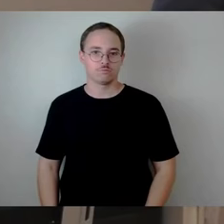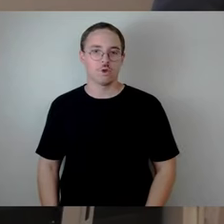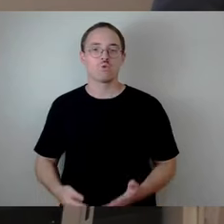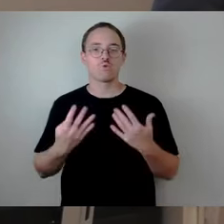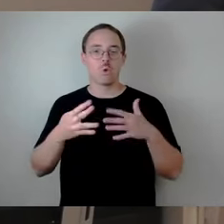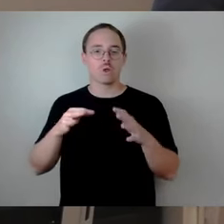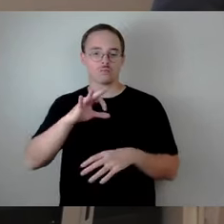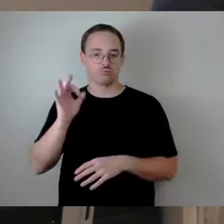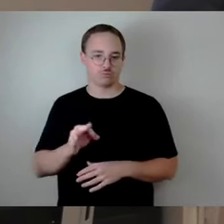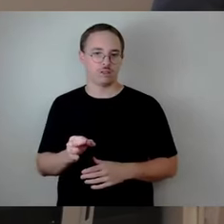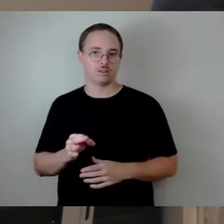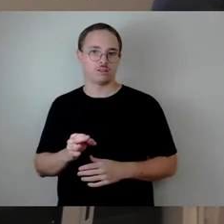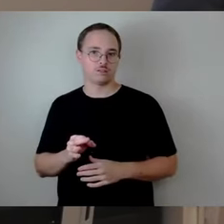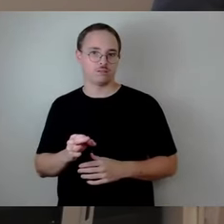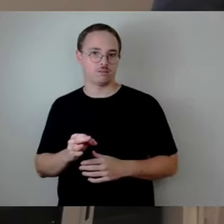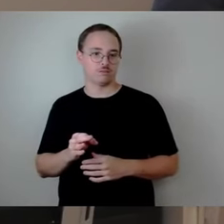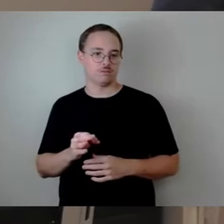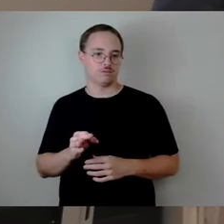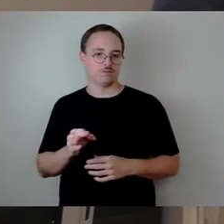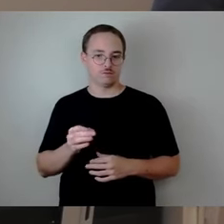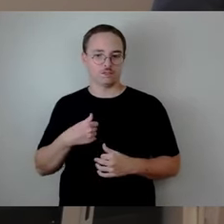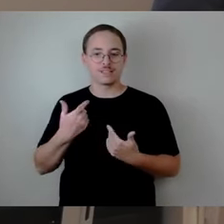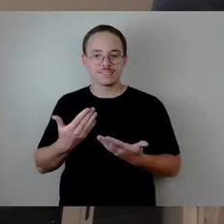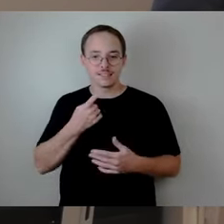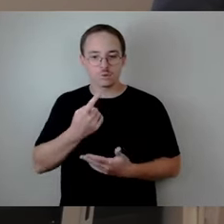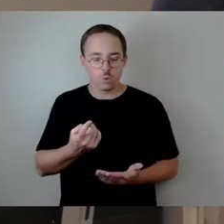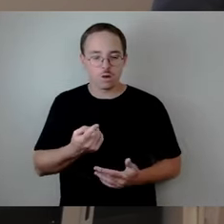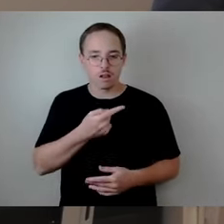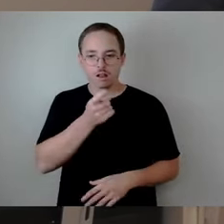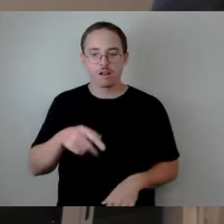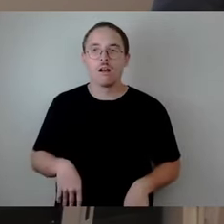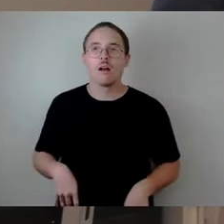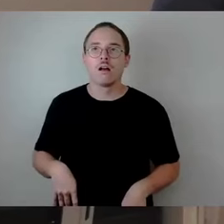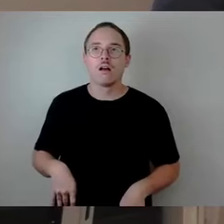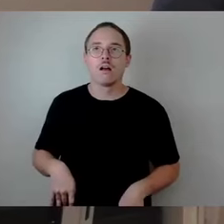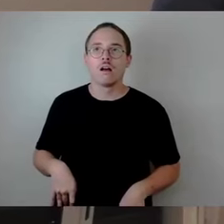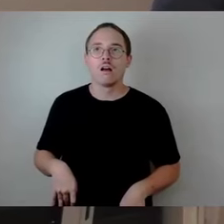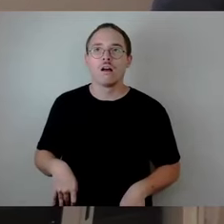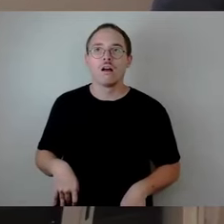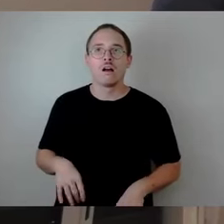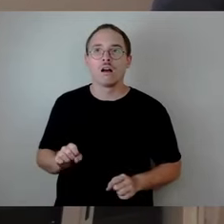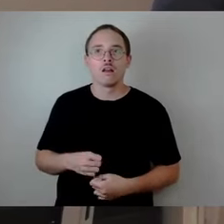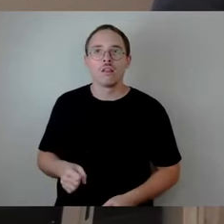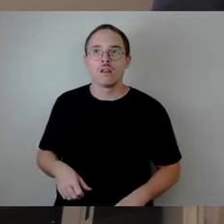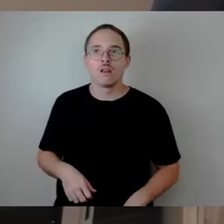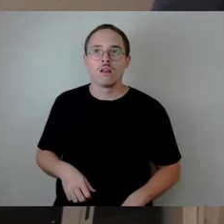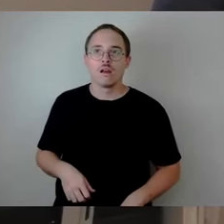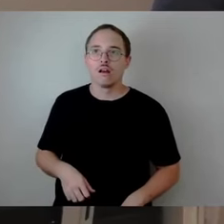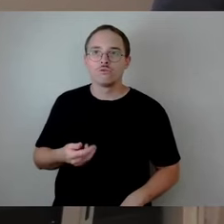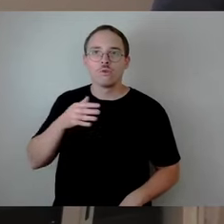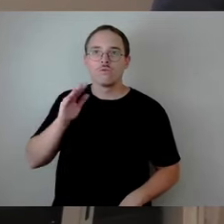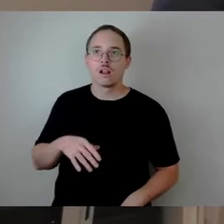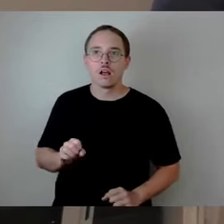gucke ich in hohle Augen oder man sagt, ach nee, das können wir nicht machen, das ist so ein großes Ding, da kommen wir doch gar nicht ran, wen sollen wir da fragen?